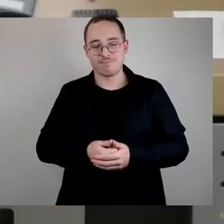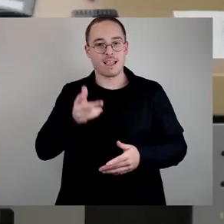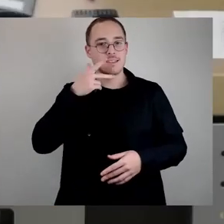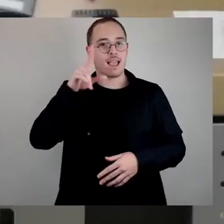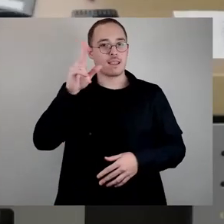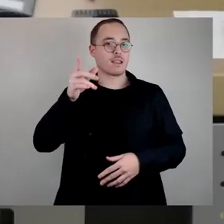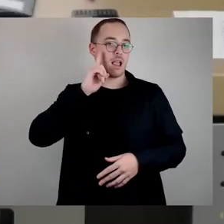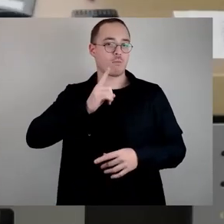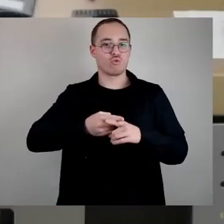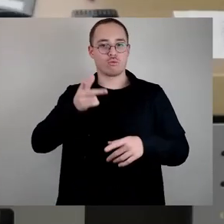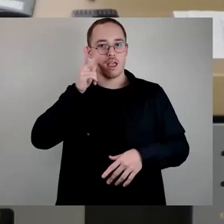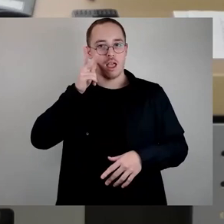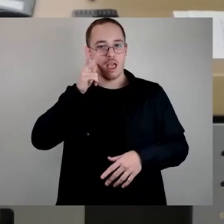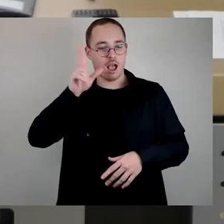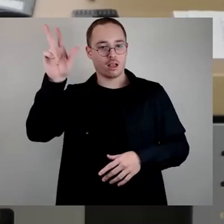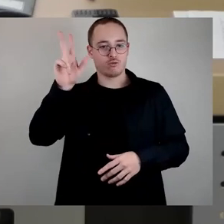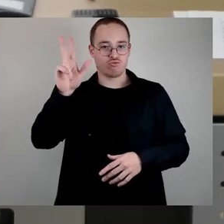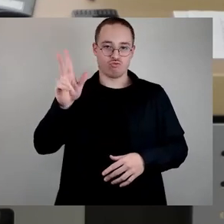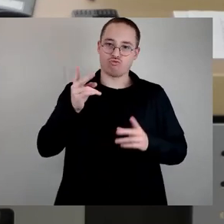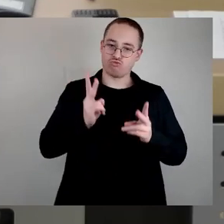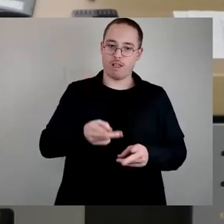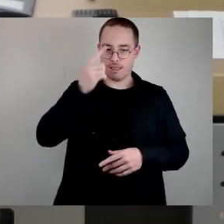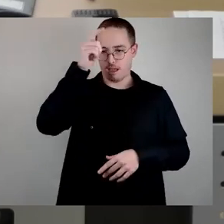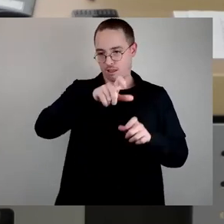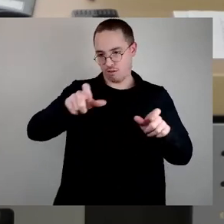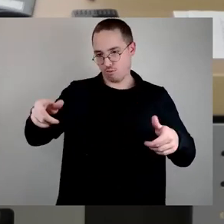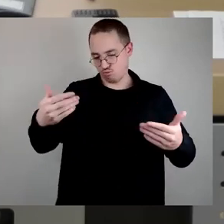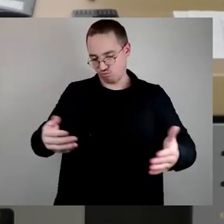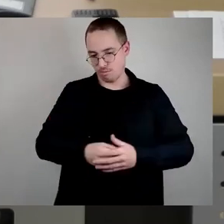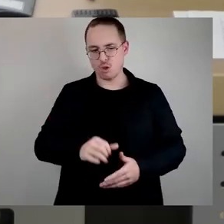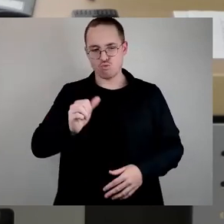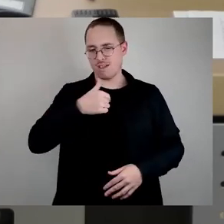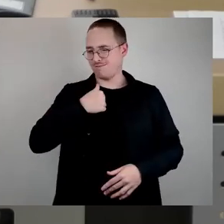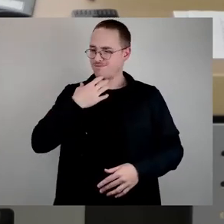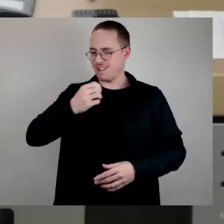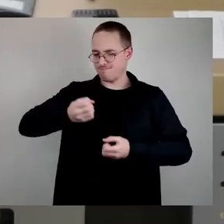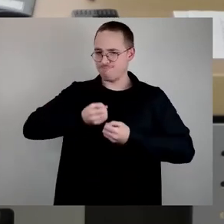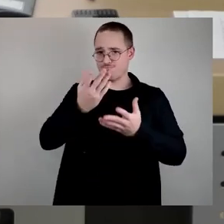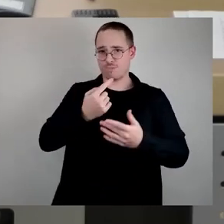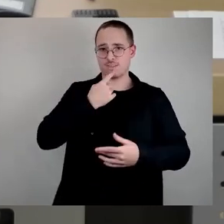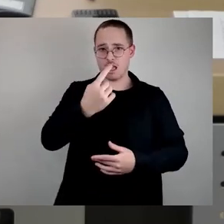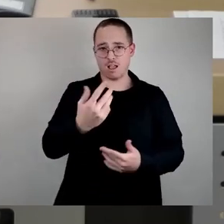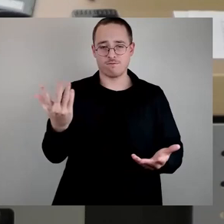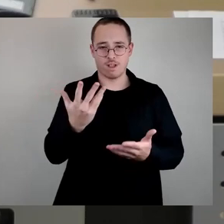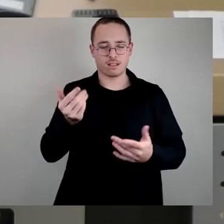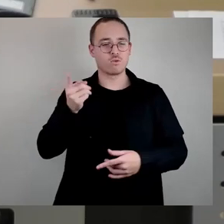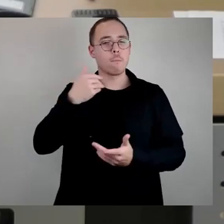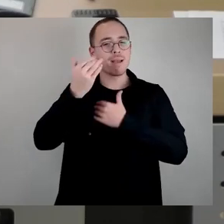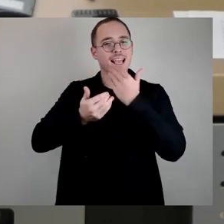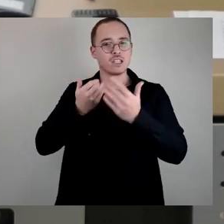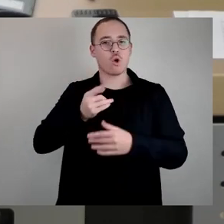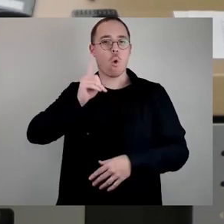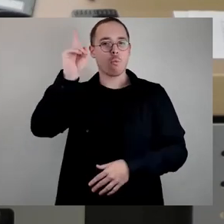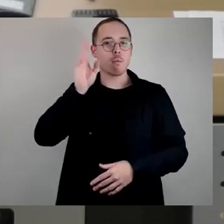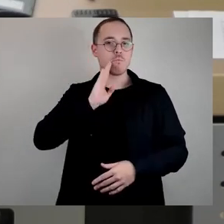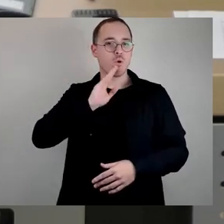noch was loswerden zum Bericht des OB. Ich muss sagen, wer Demokratie ins Wort